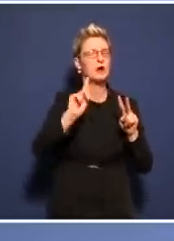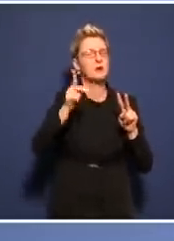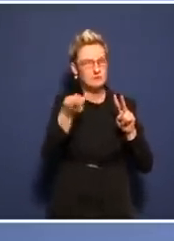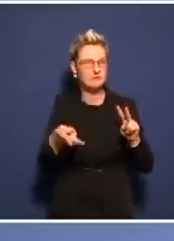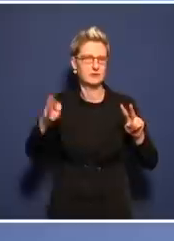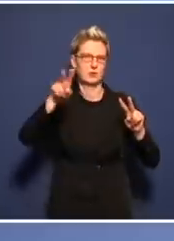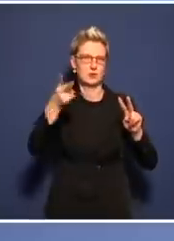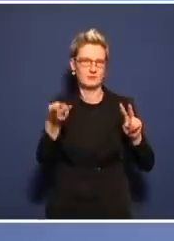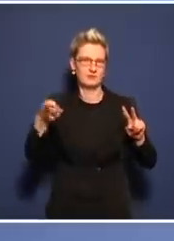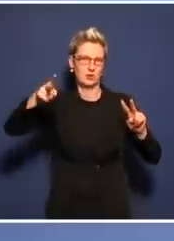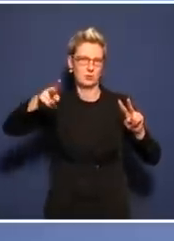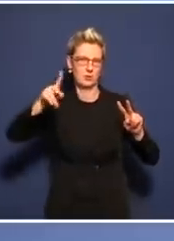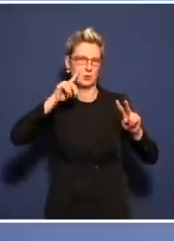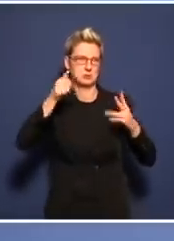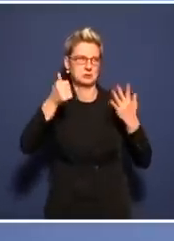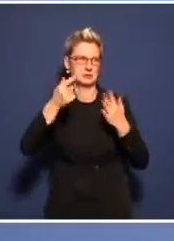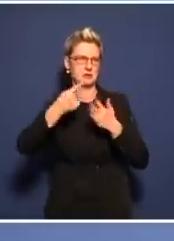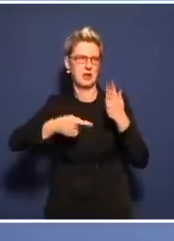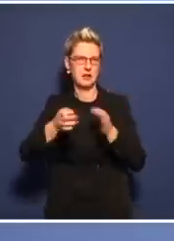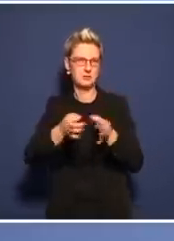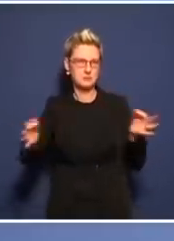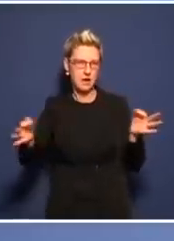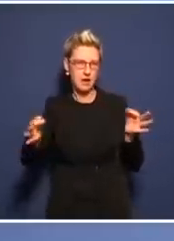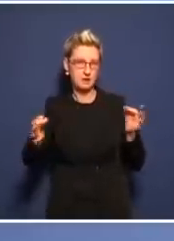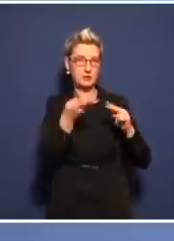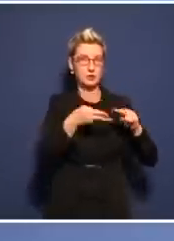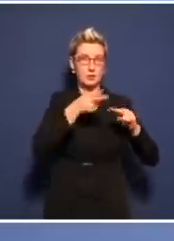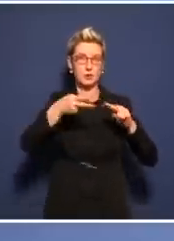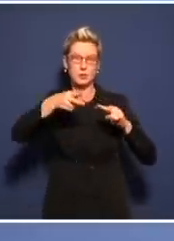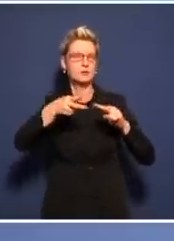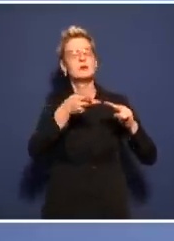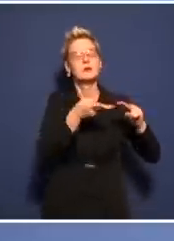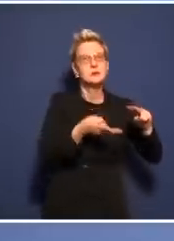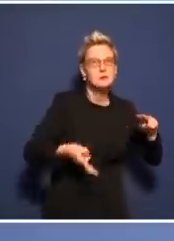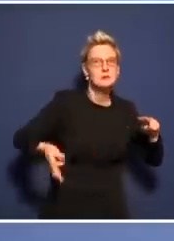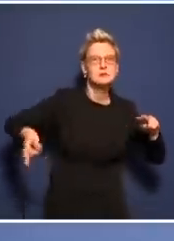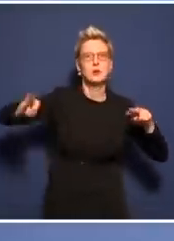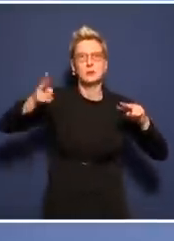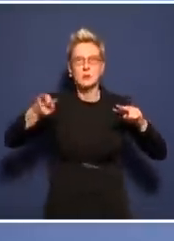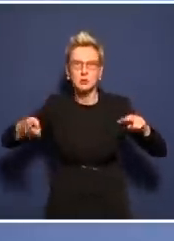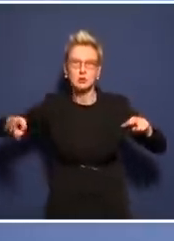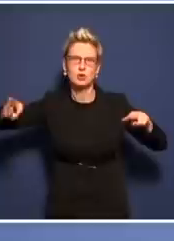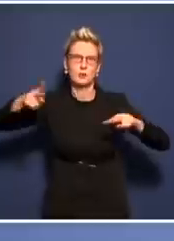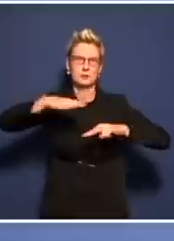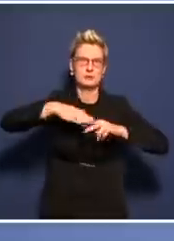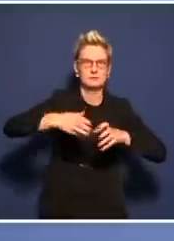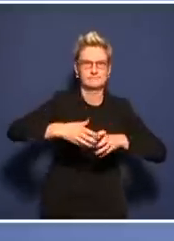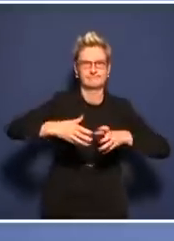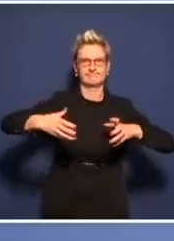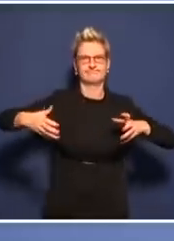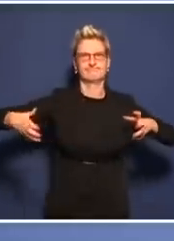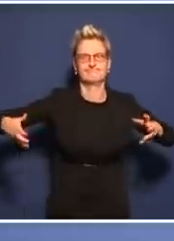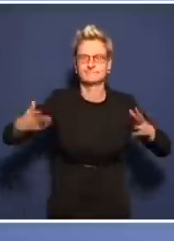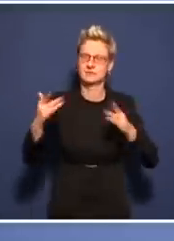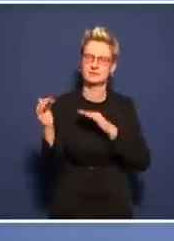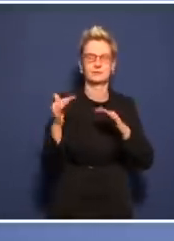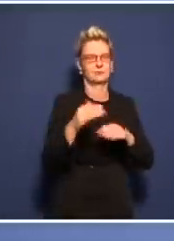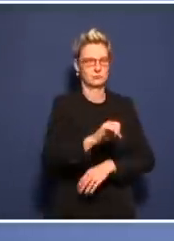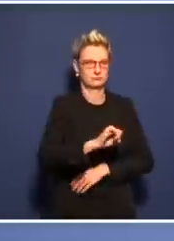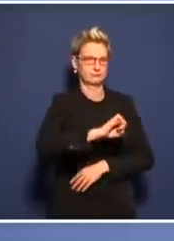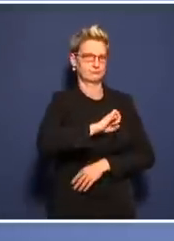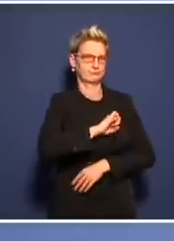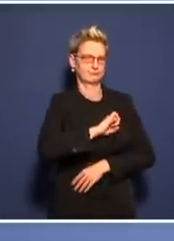sechseinhalb Tagen. Somit die Maßnahmen, die wir ergriffen haben, wirken. Dazu zählen die 2G